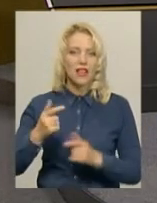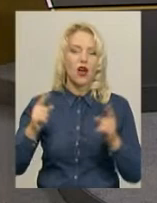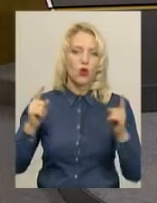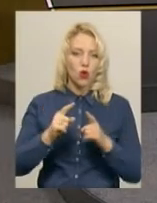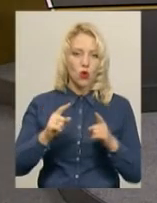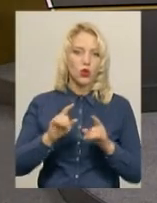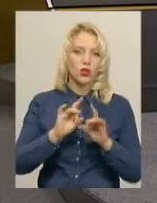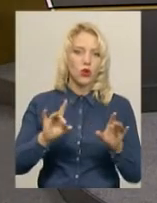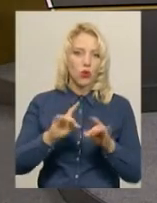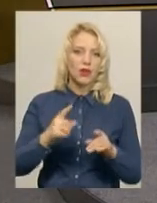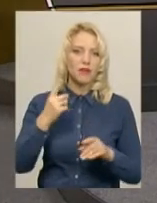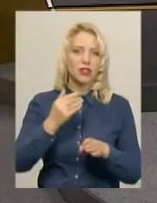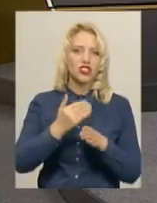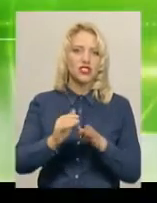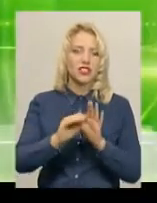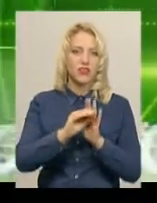огляд першої частини випуску.